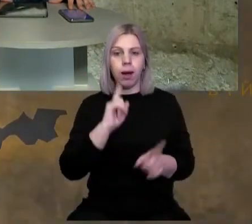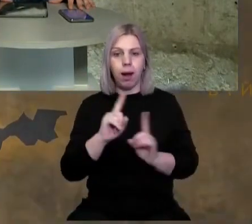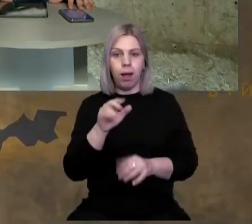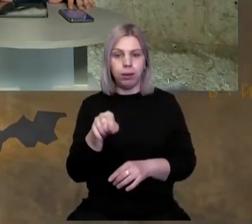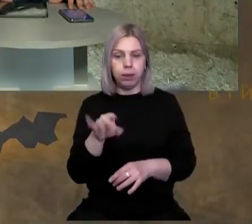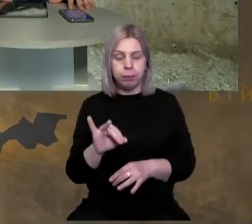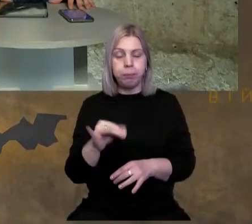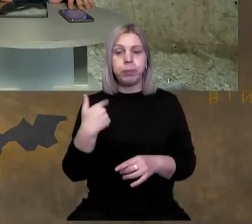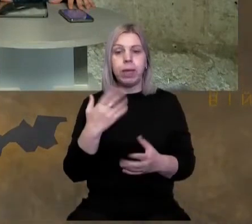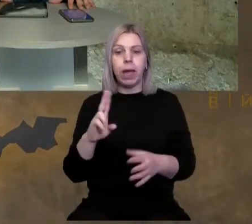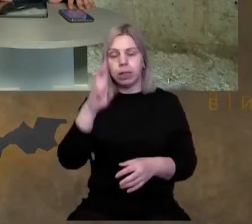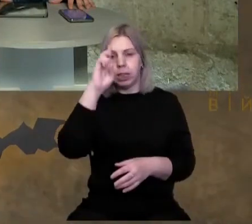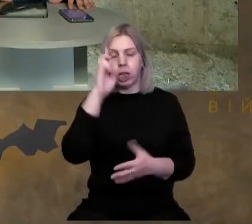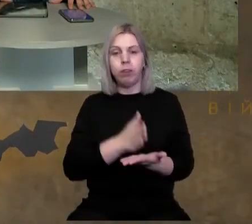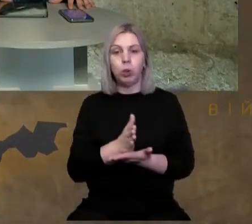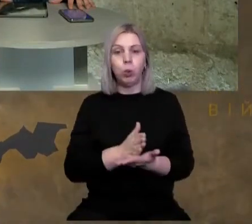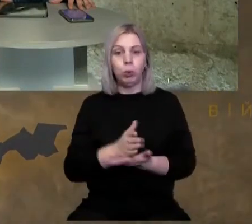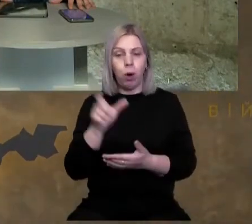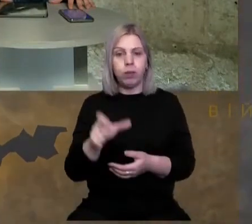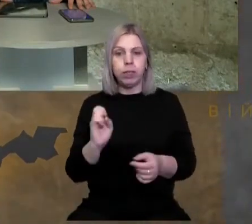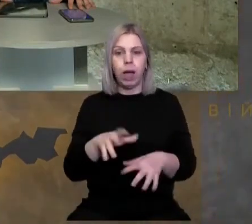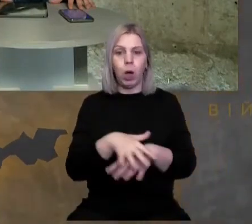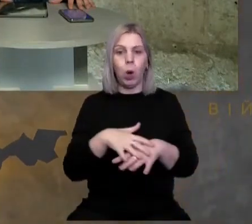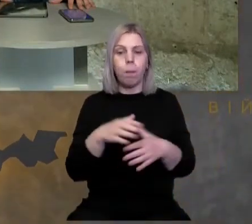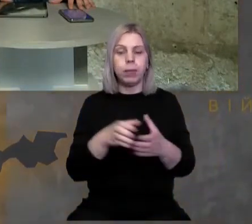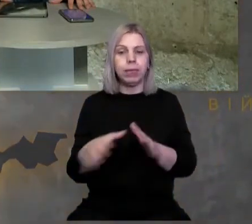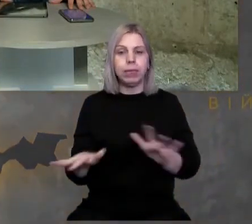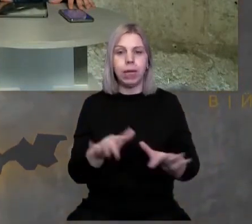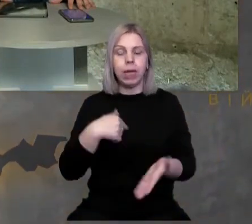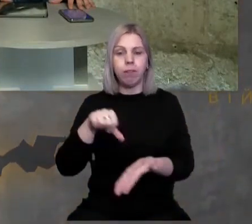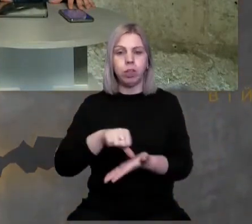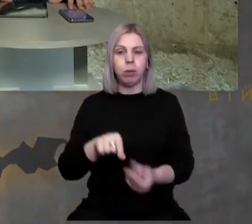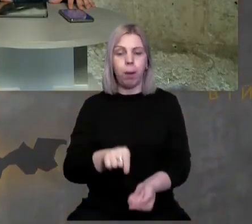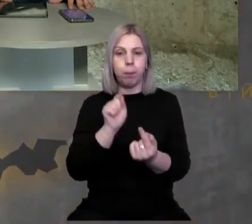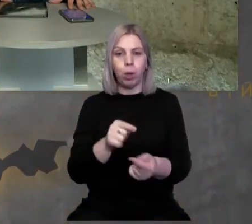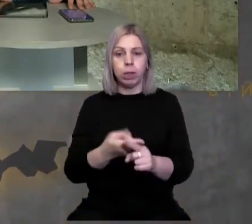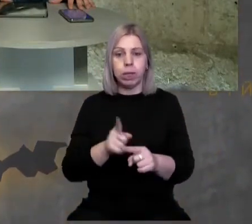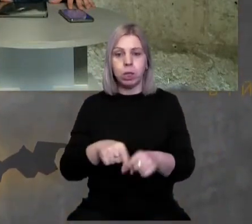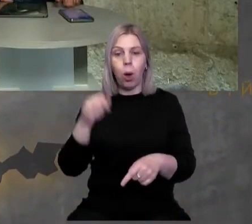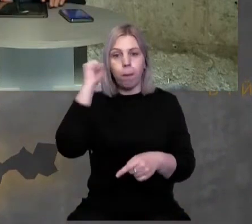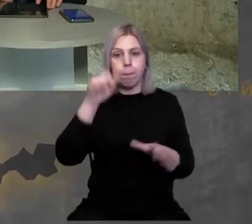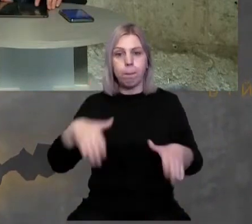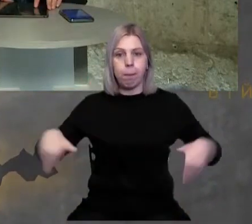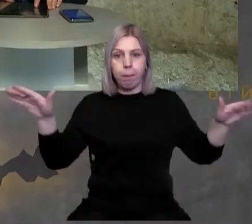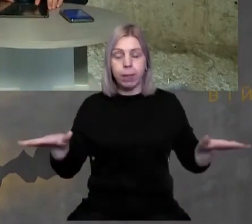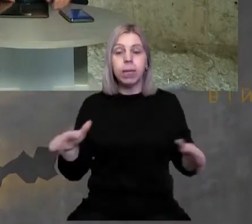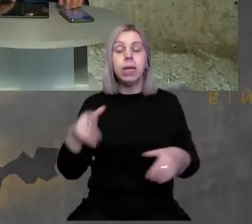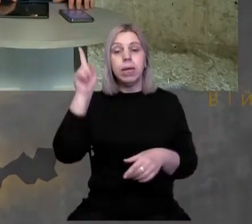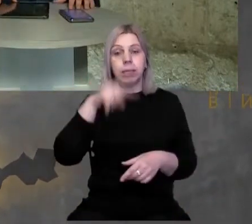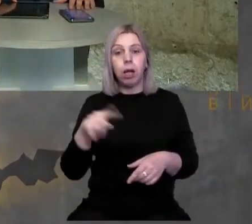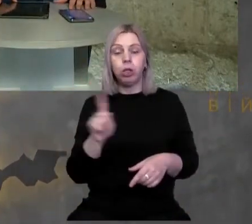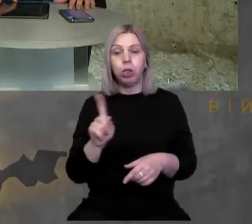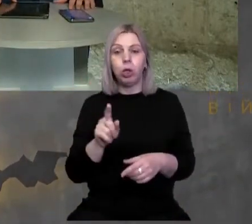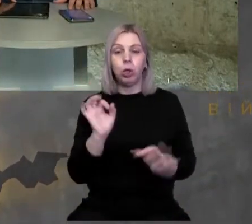І як державний службовець, і як громадський діяч я виступав проти цього пам'ятника, знаючи